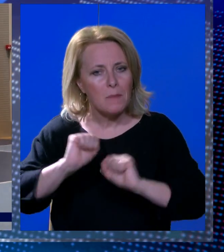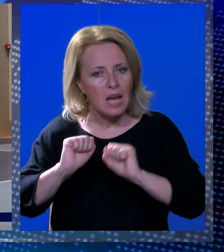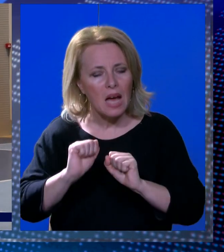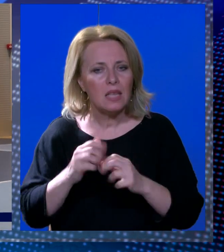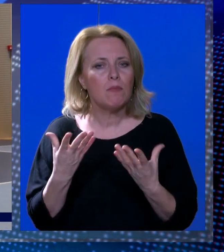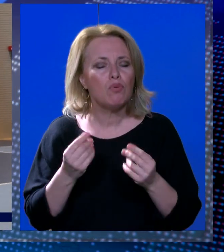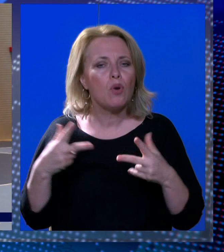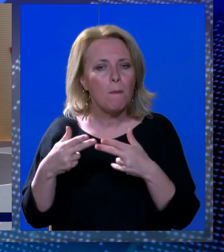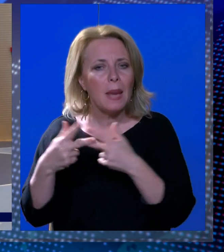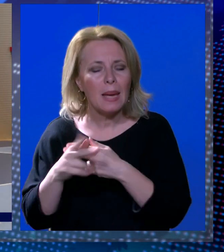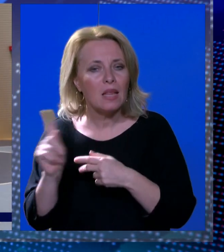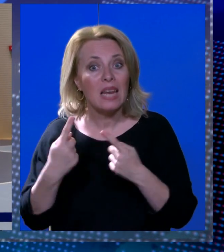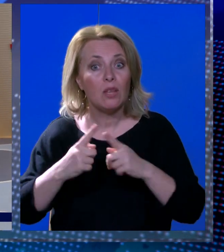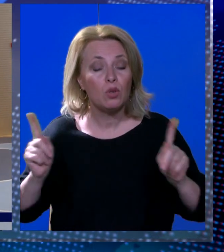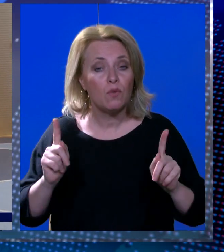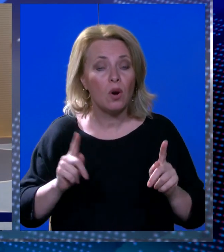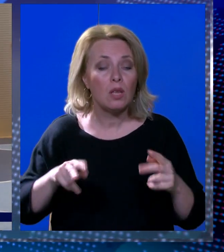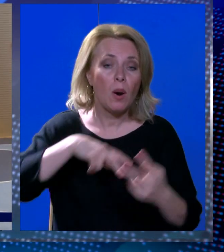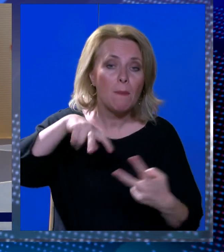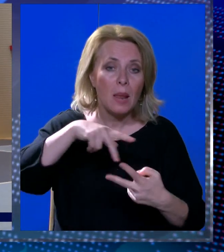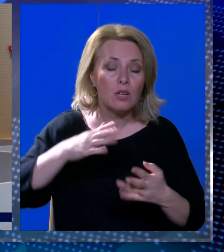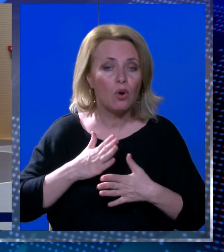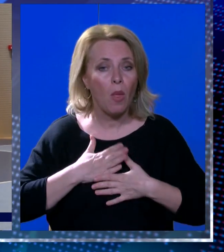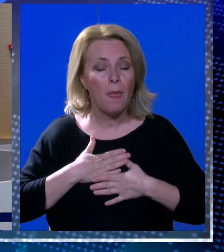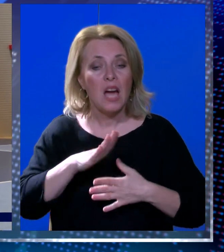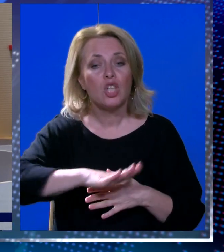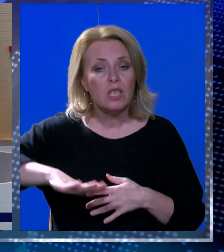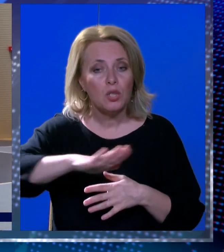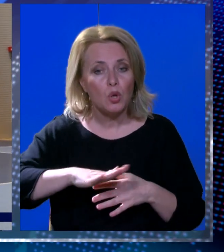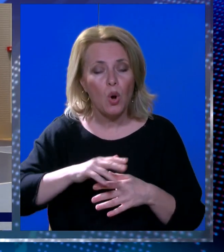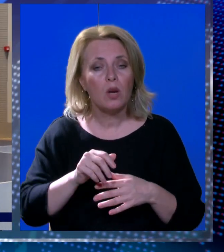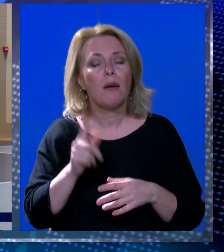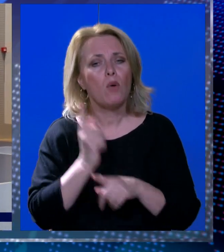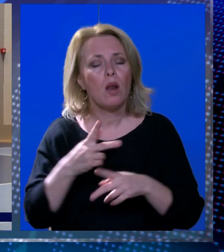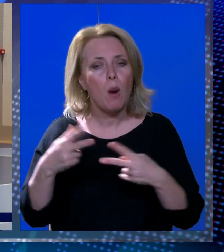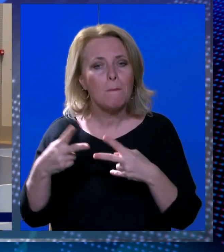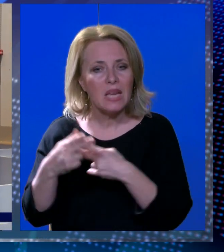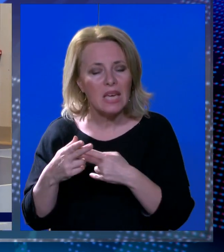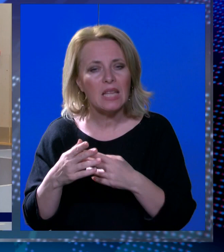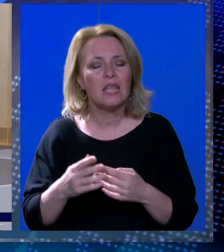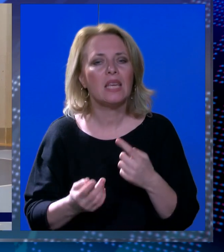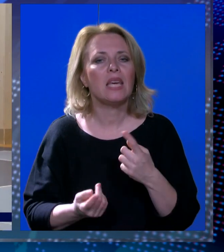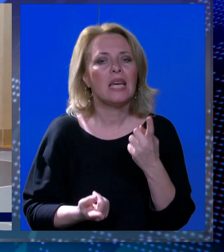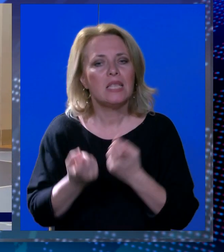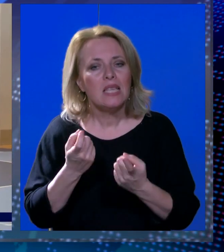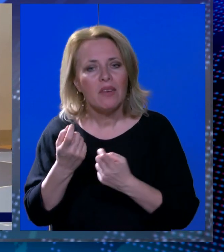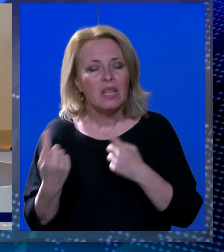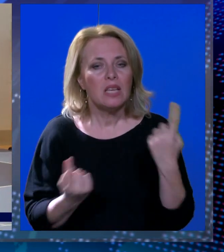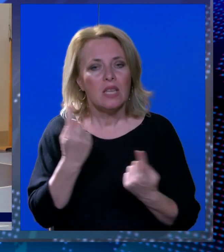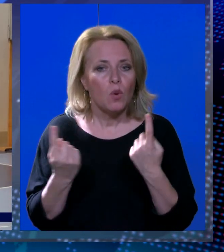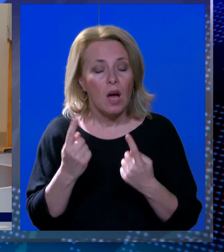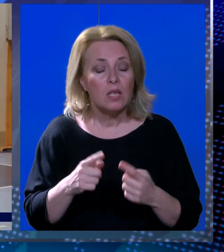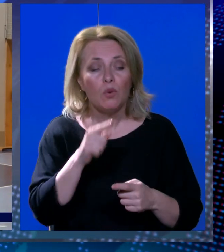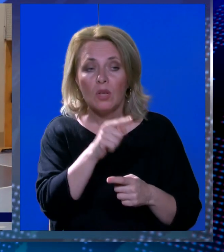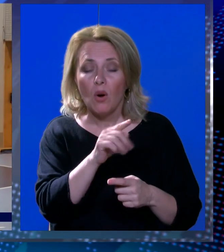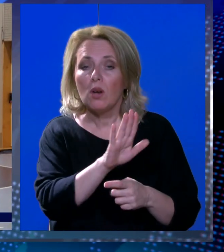sa puno prekida, ne dozvolitim da oni plešu oko naše zone, nego prekidati i stvarno stvarati situacije u